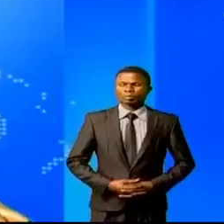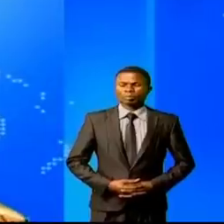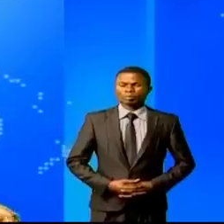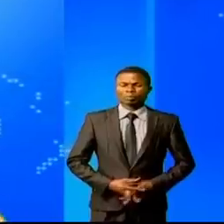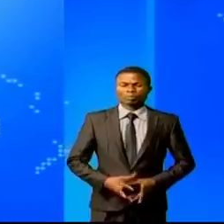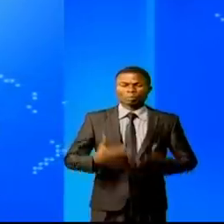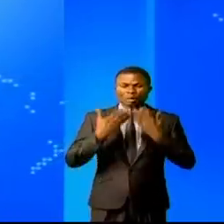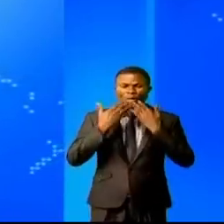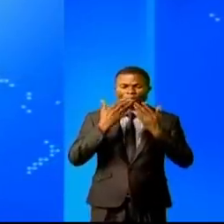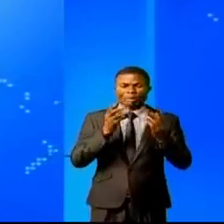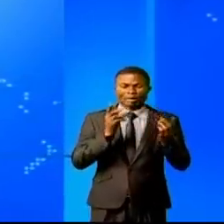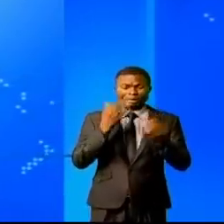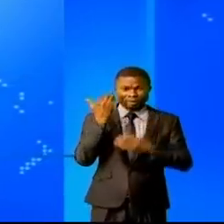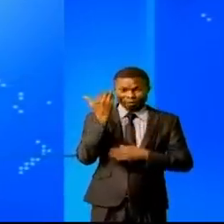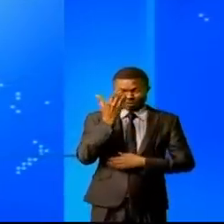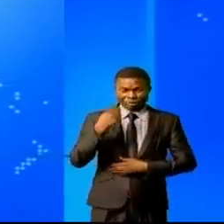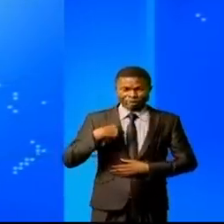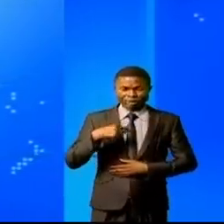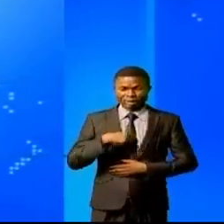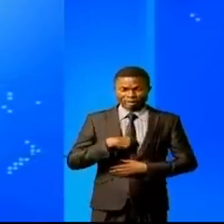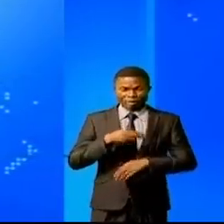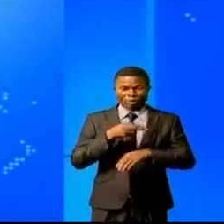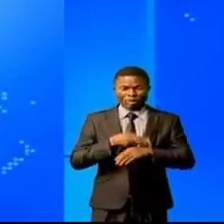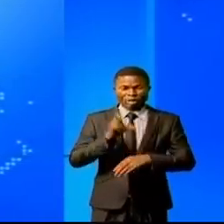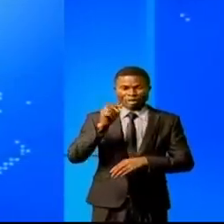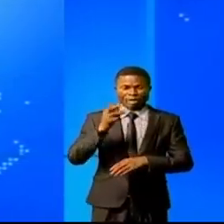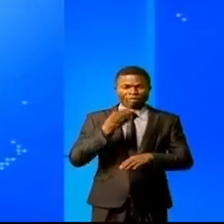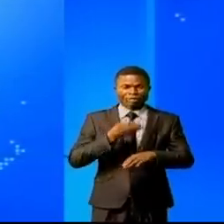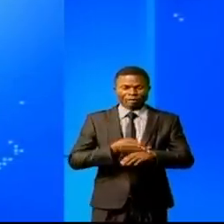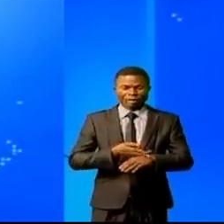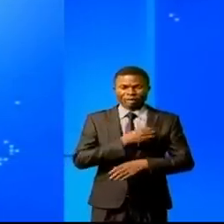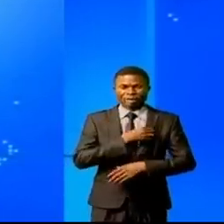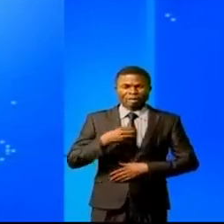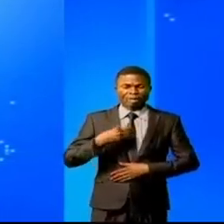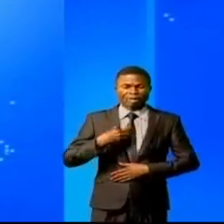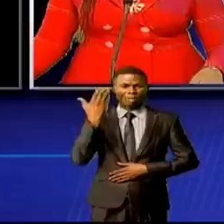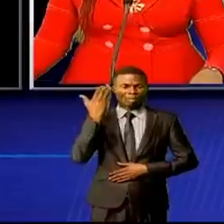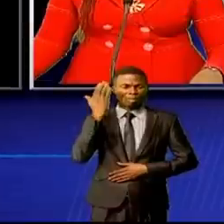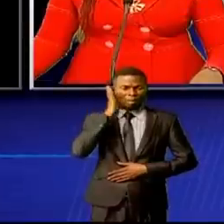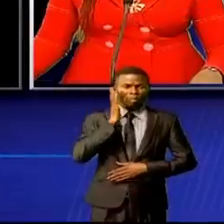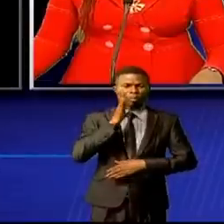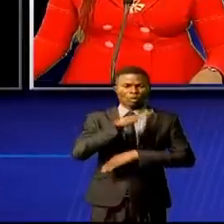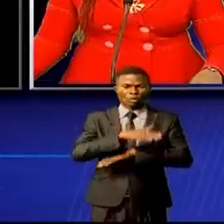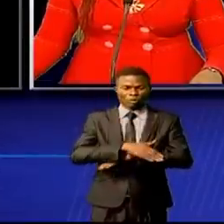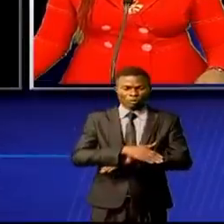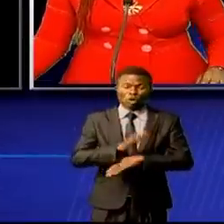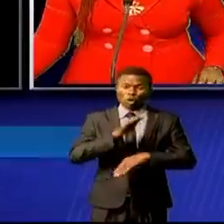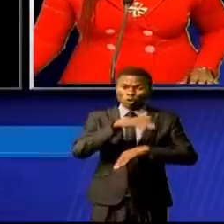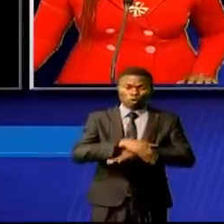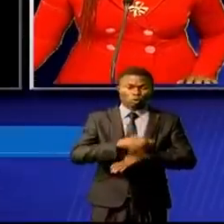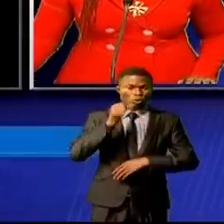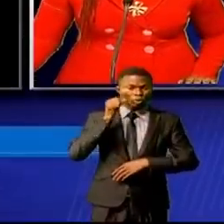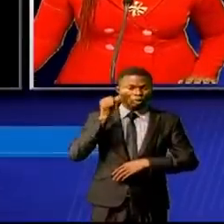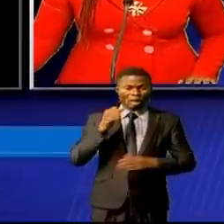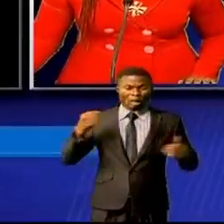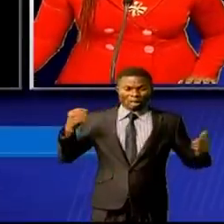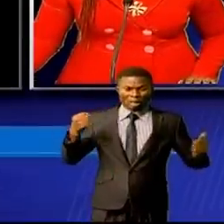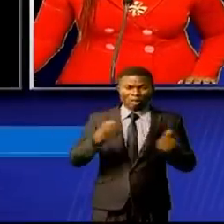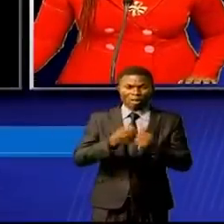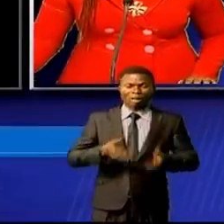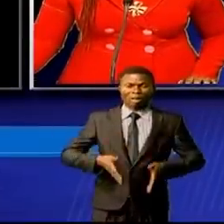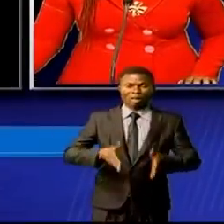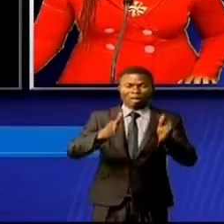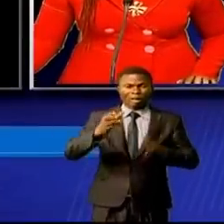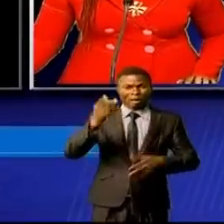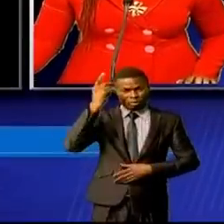Merci de nous rejoindre au 20h Madame, Monsieur, bonsoir à la une ce soir, accident de circulation sur Poilour, à